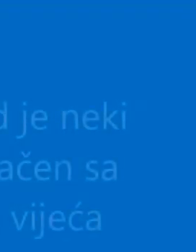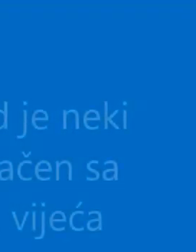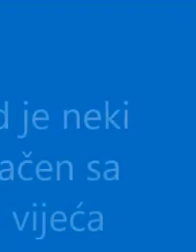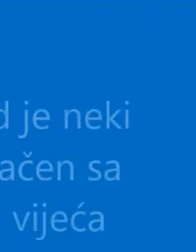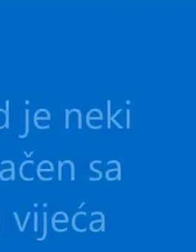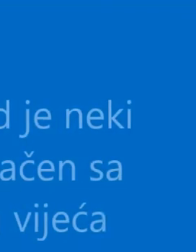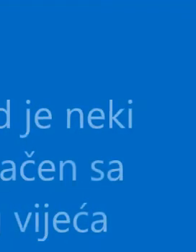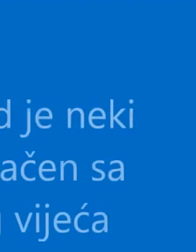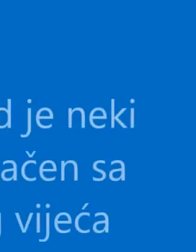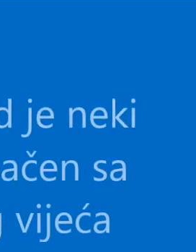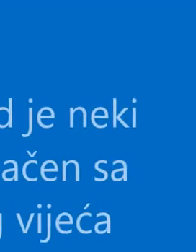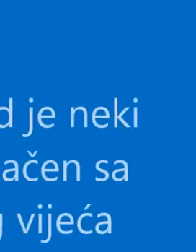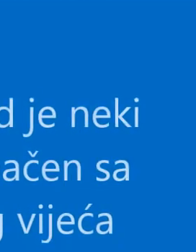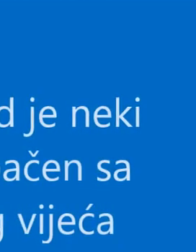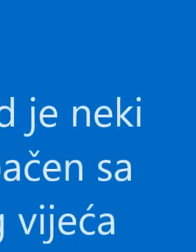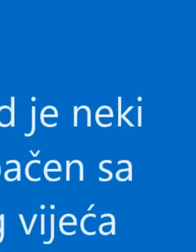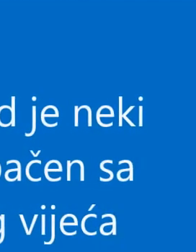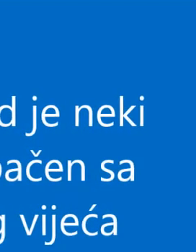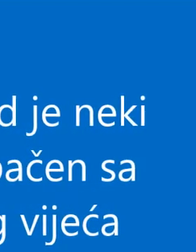Thank